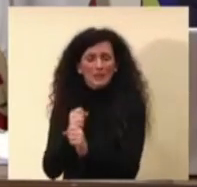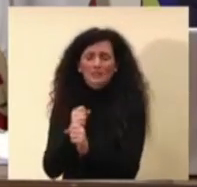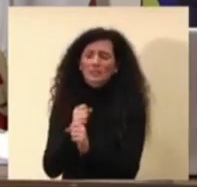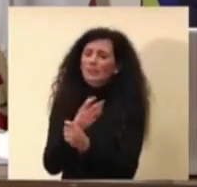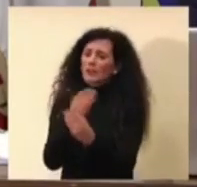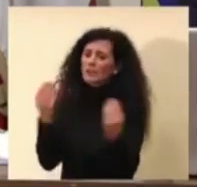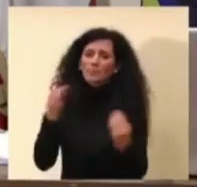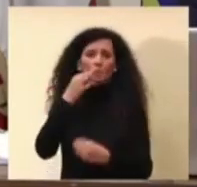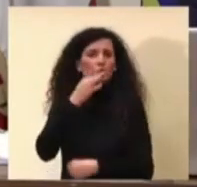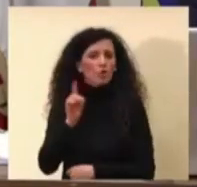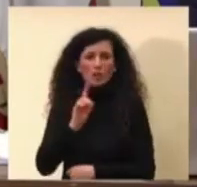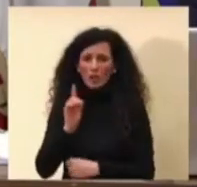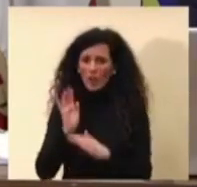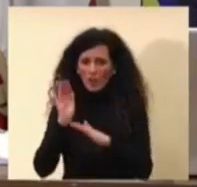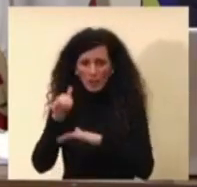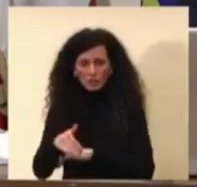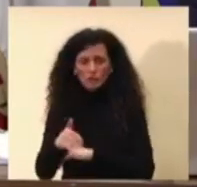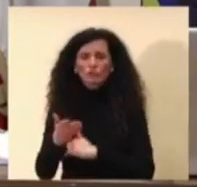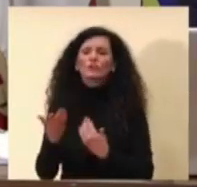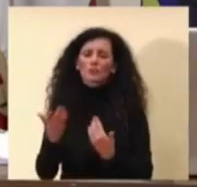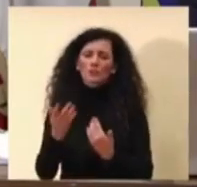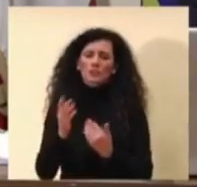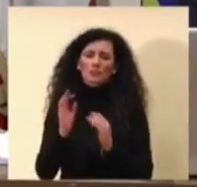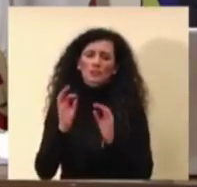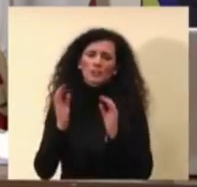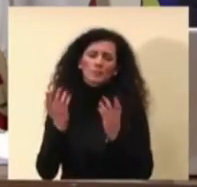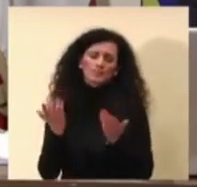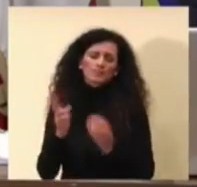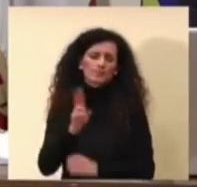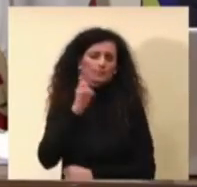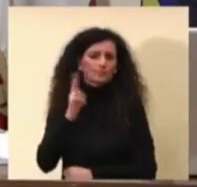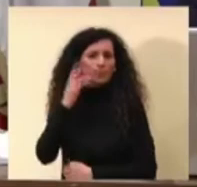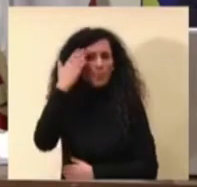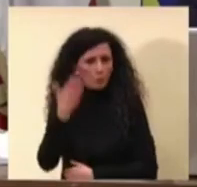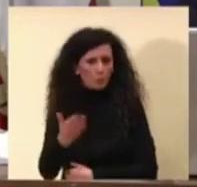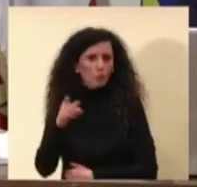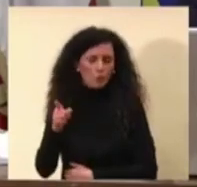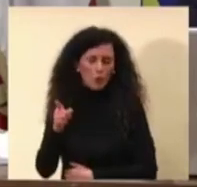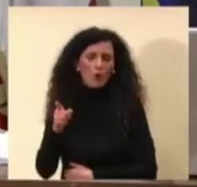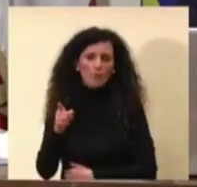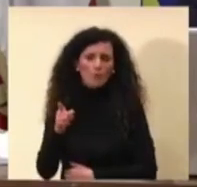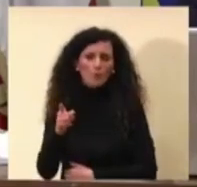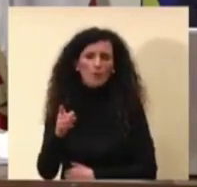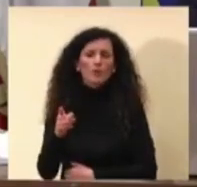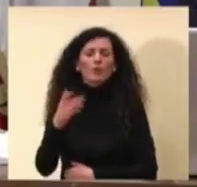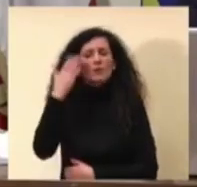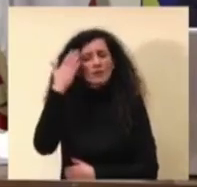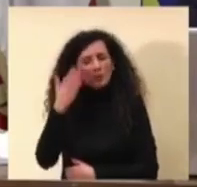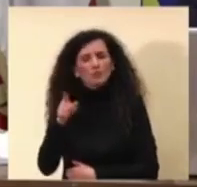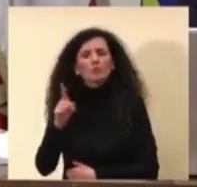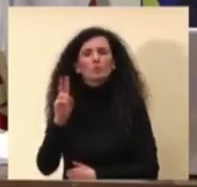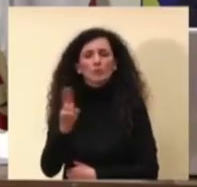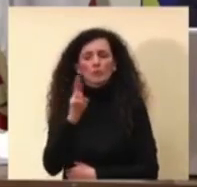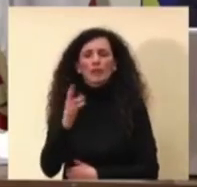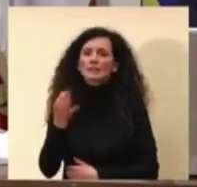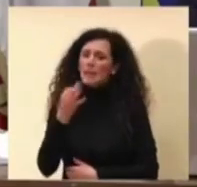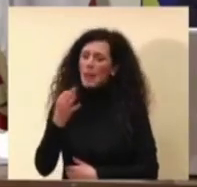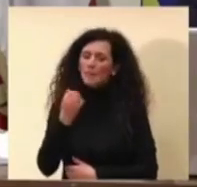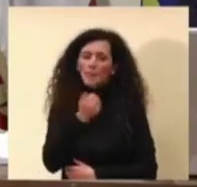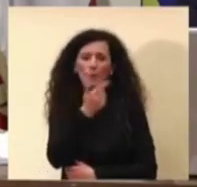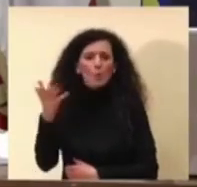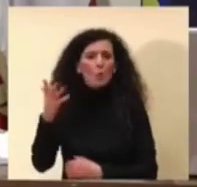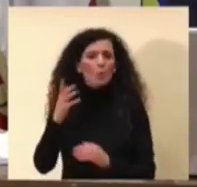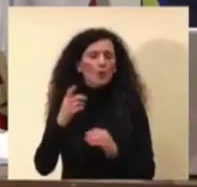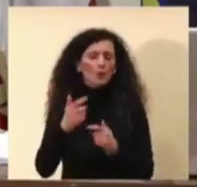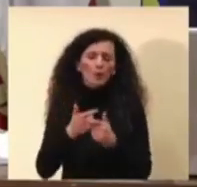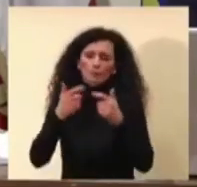sostanzialmente una stabilizzazione dei decessi a livello che purtroppo è sempre relativamente elevato e abbiamo un